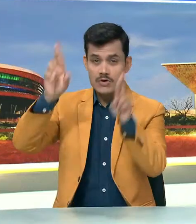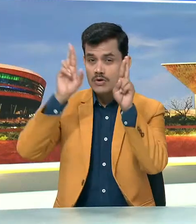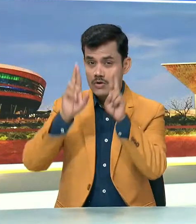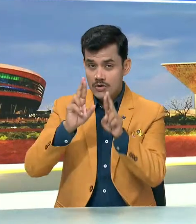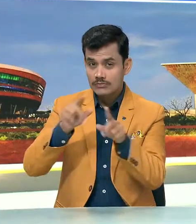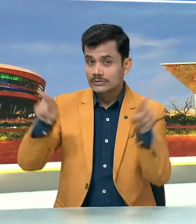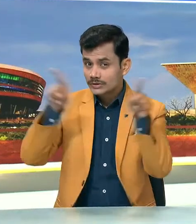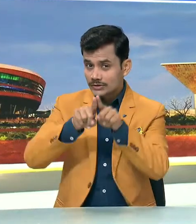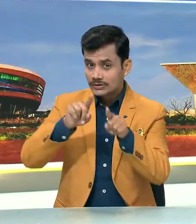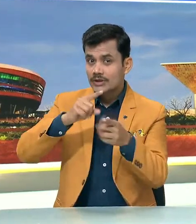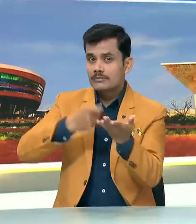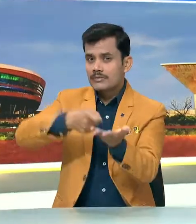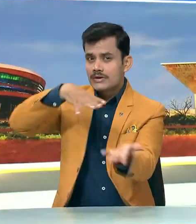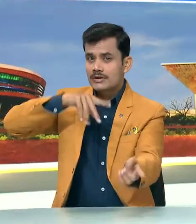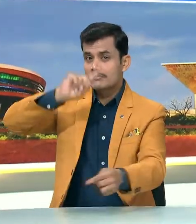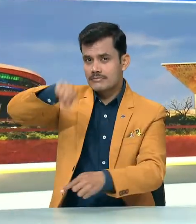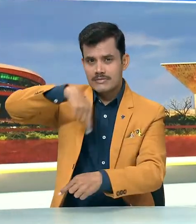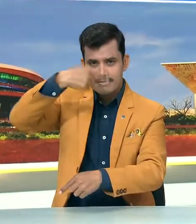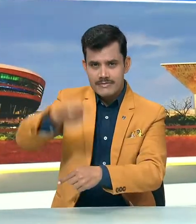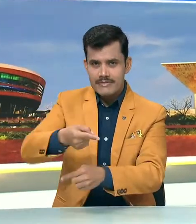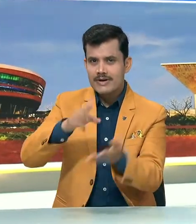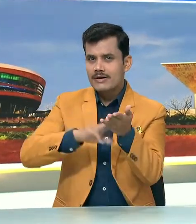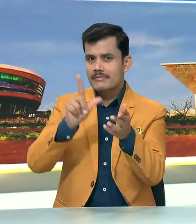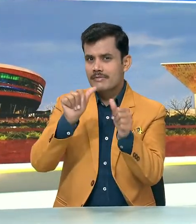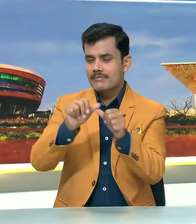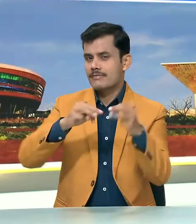होगी भाजपा विधायक दल की बैठक